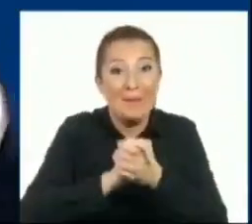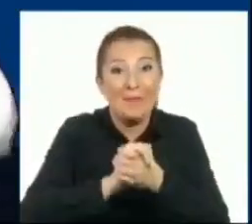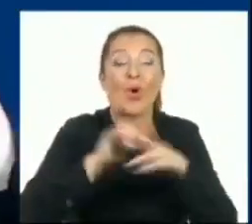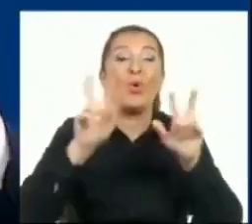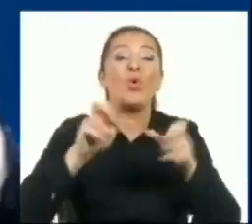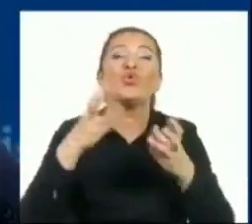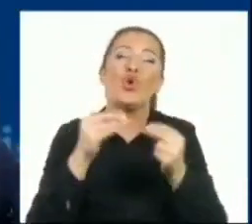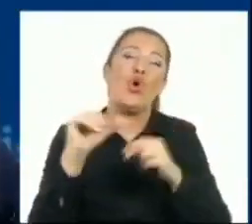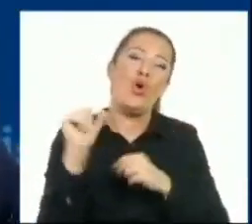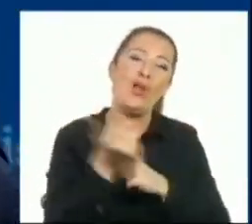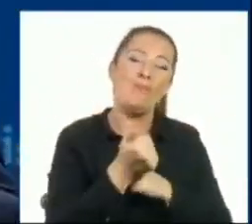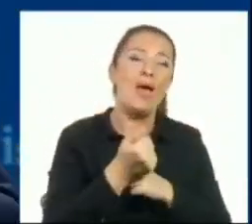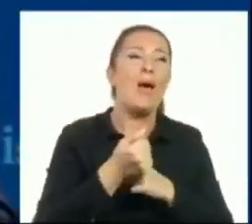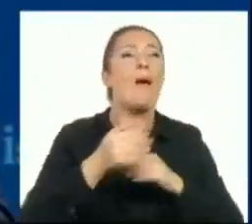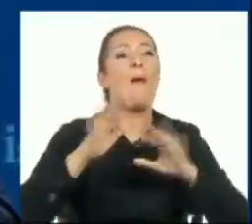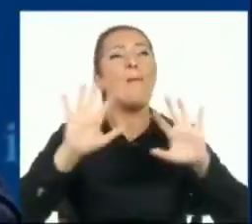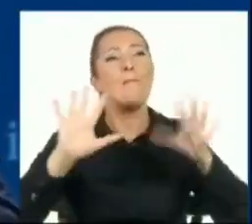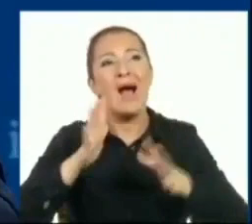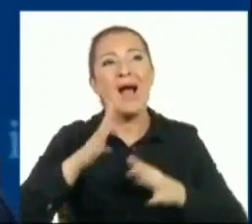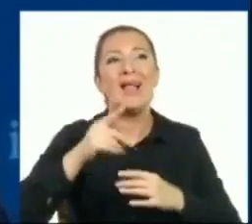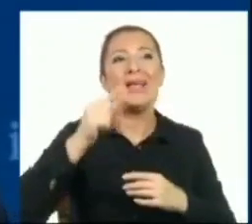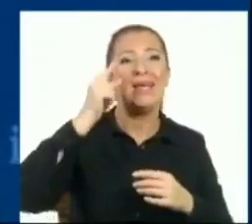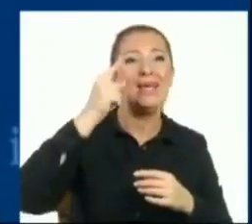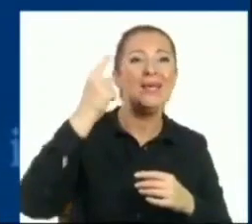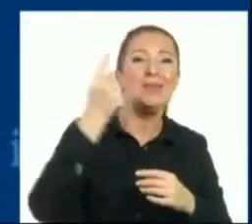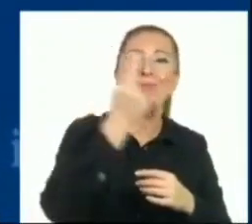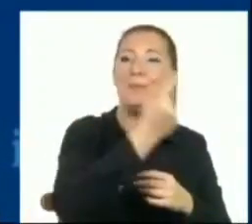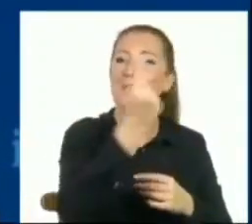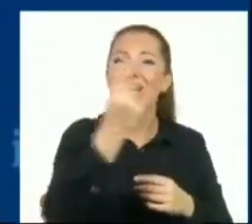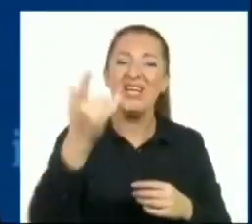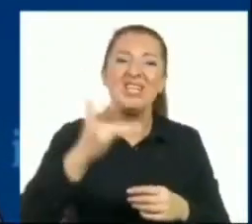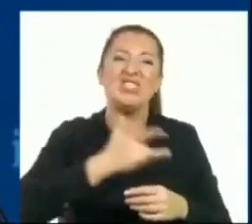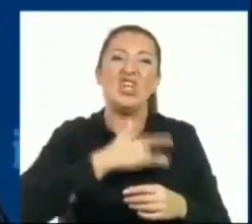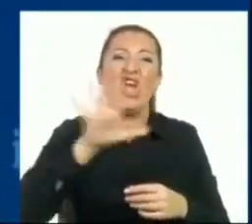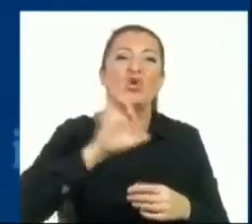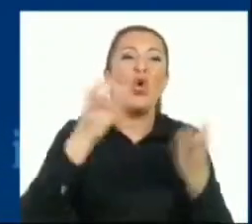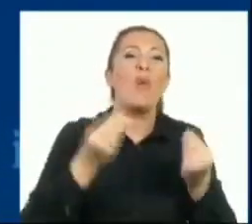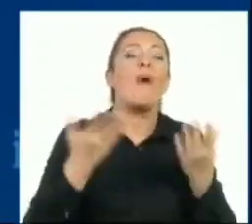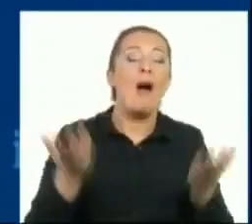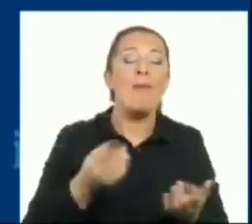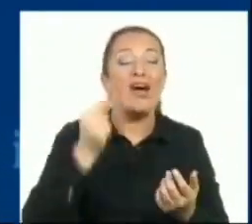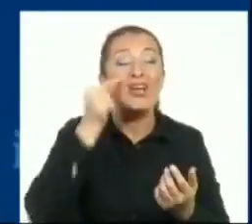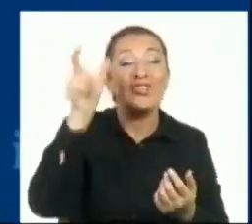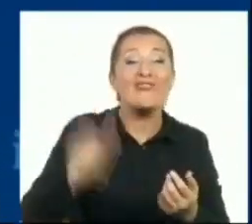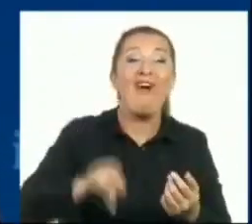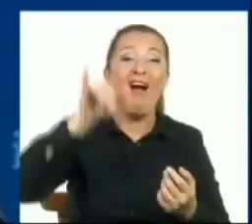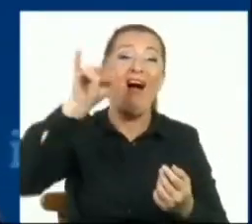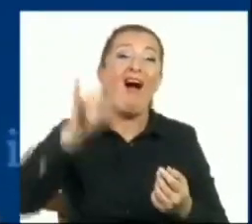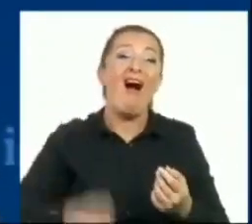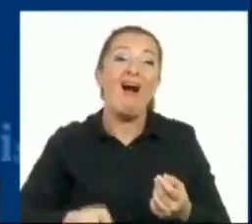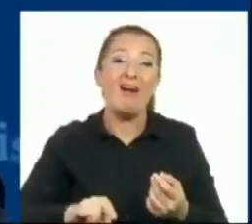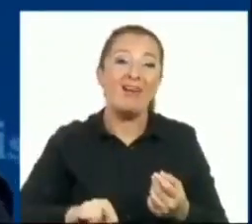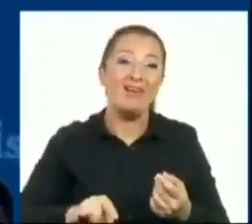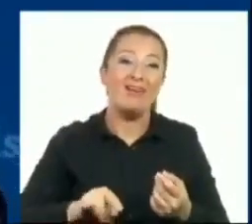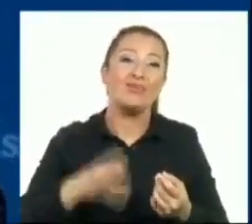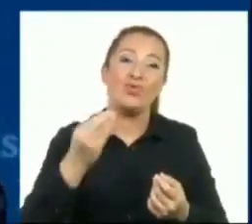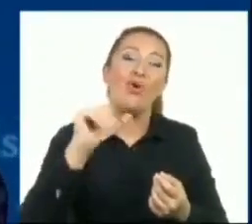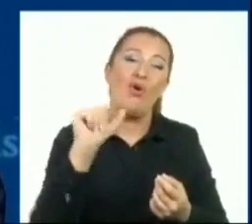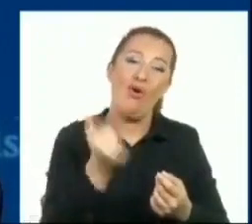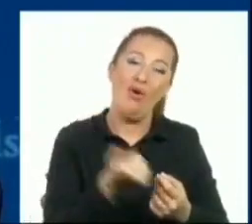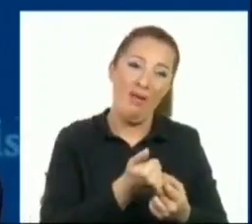Belki birilerini canını acıtıyor ama kul hakkı meselesini de çok önemsiyoruz. Herkesin önemsemesi lazım. Bakın